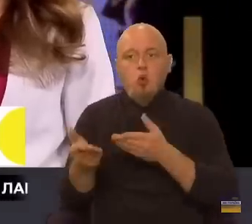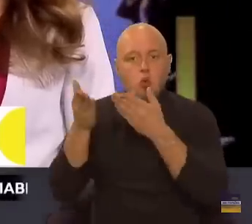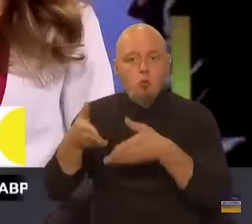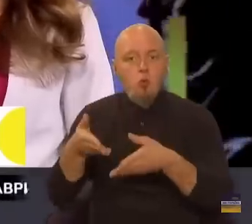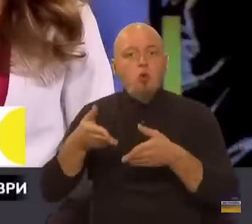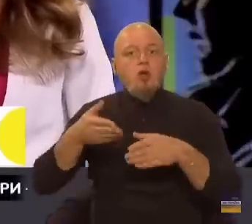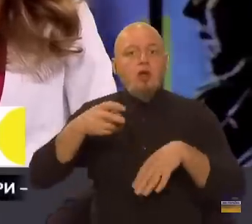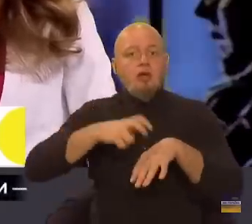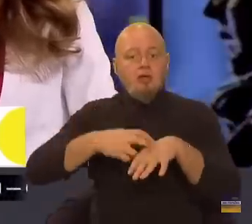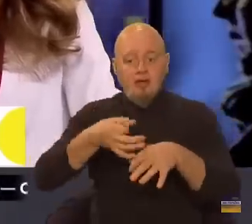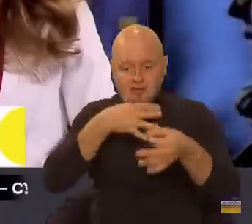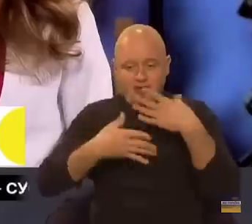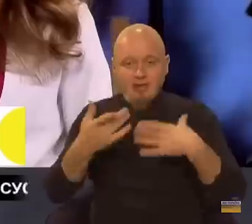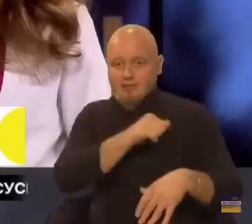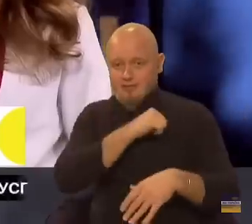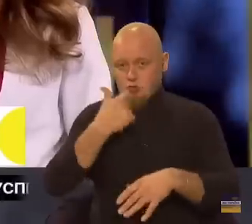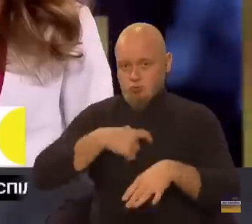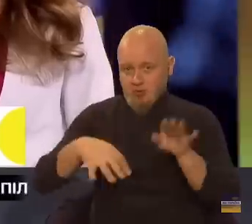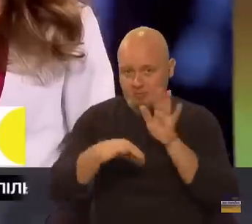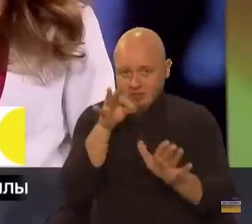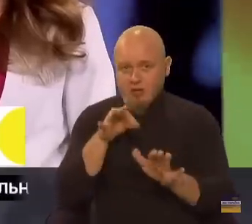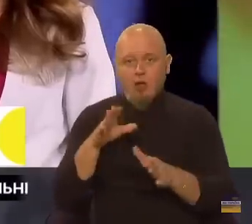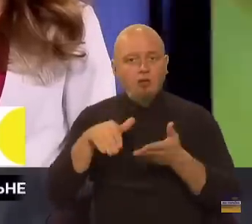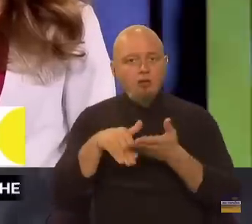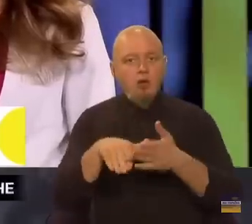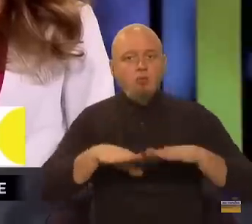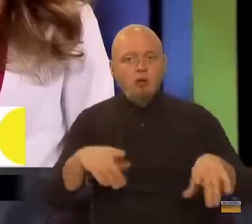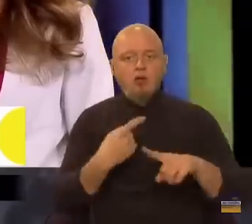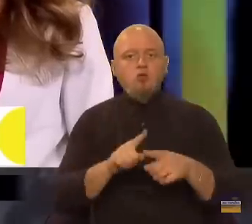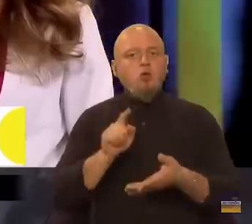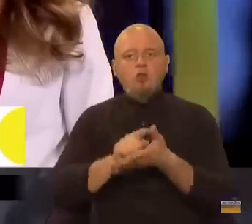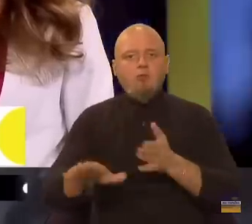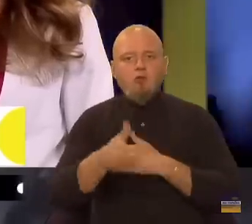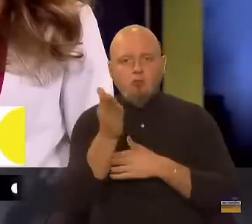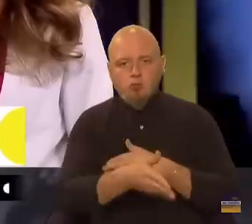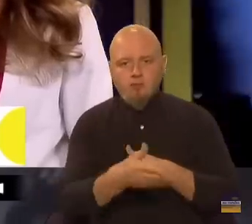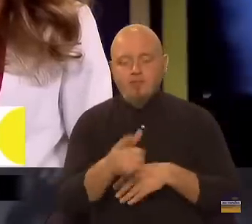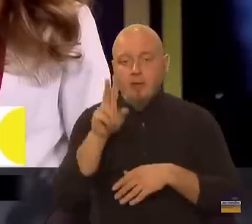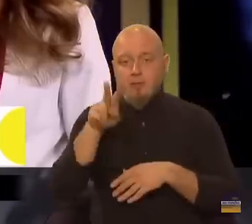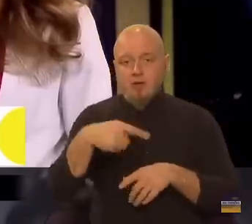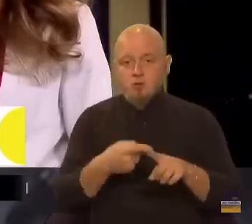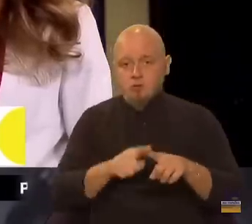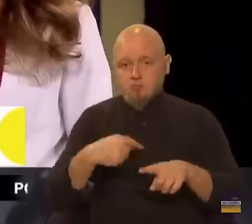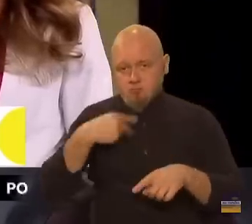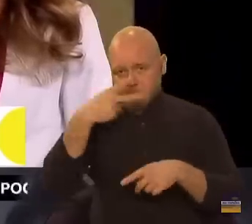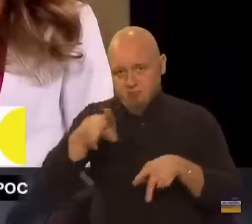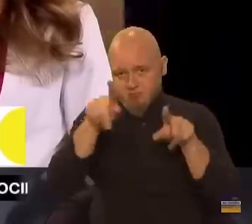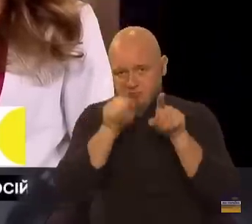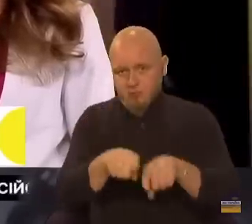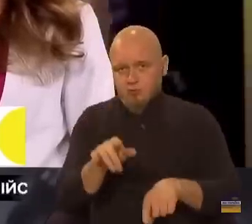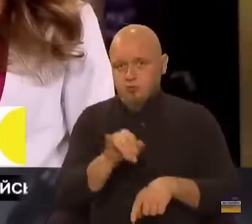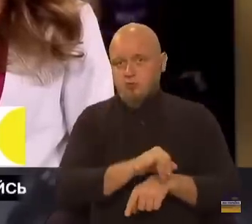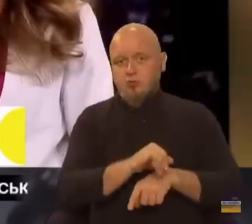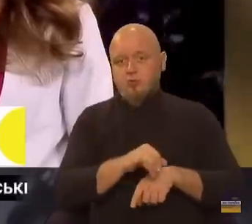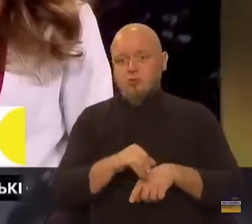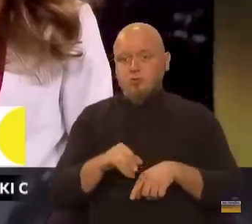лікарський засіб, який він сам собі призначив, не допомагає. Цього не повинно бути. Паралельно з цим ми бачимо також і